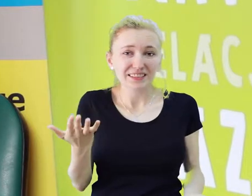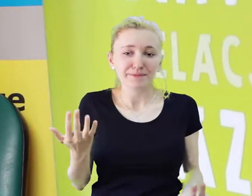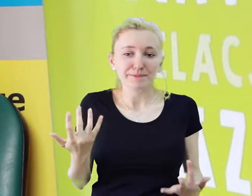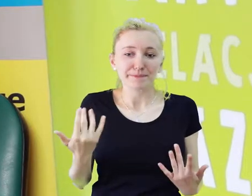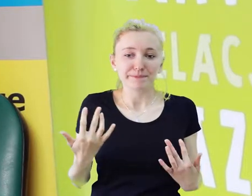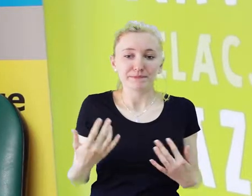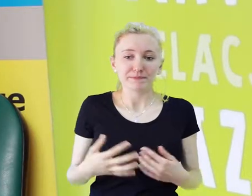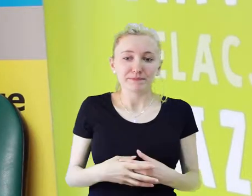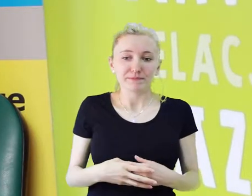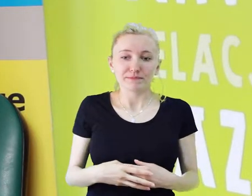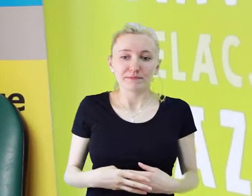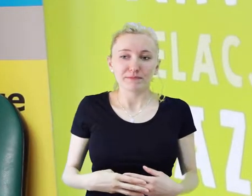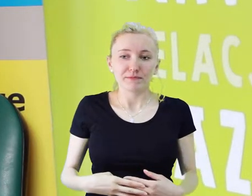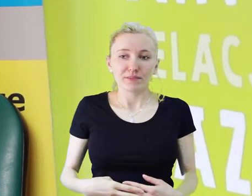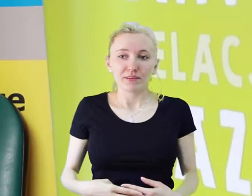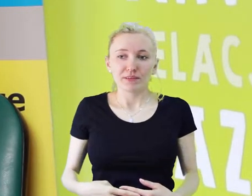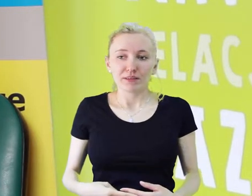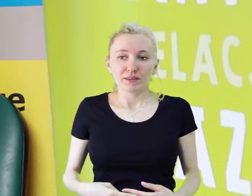ktoś,